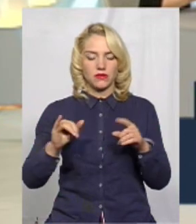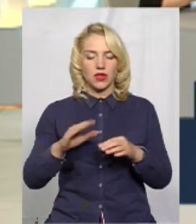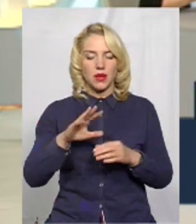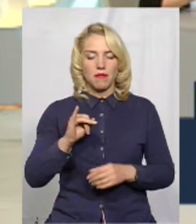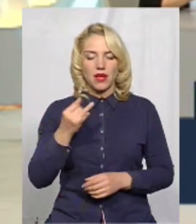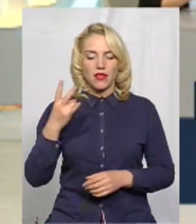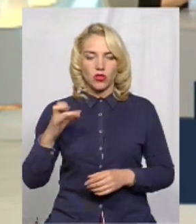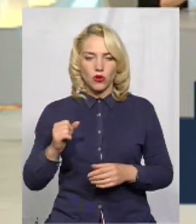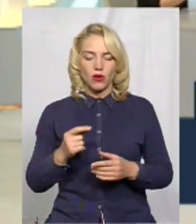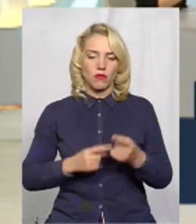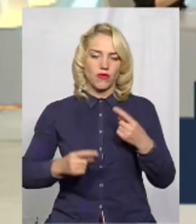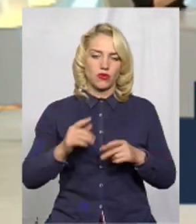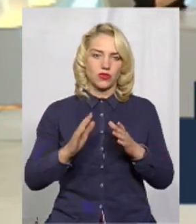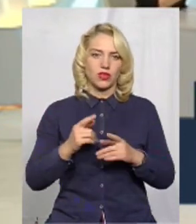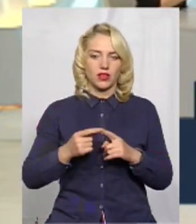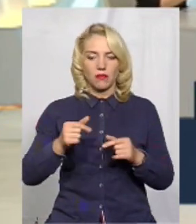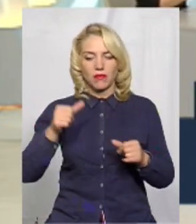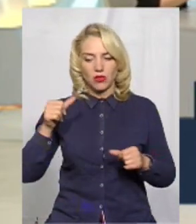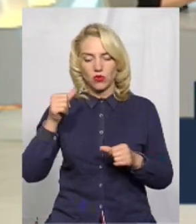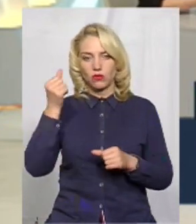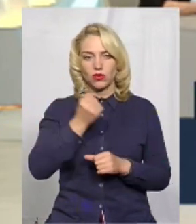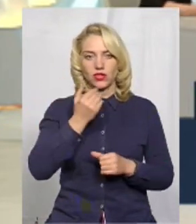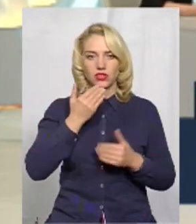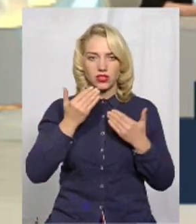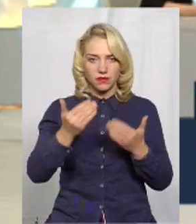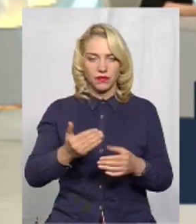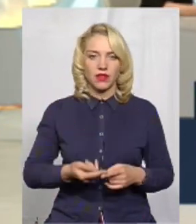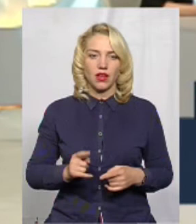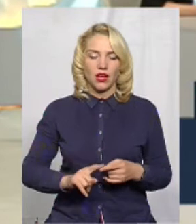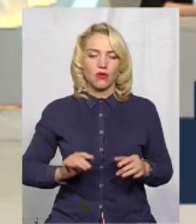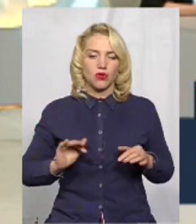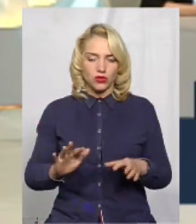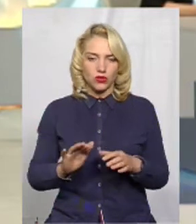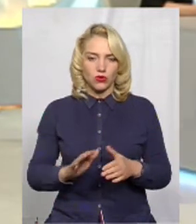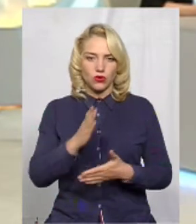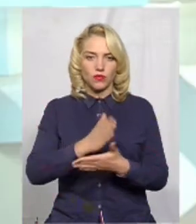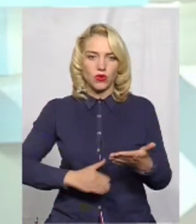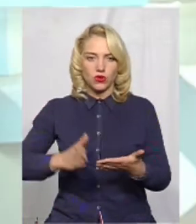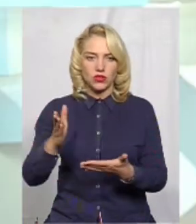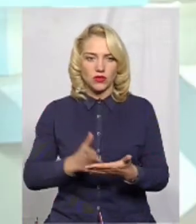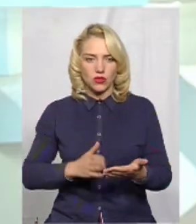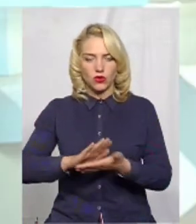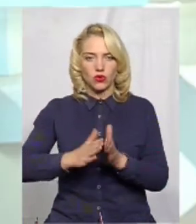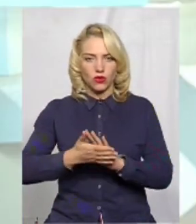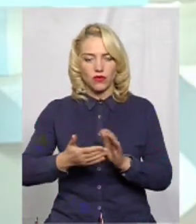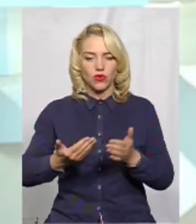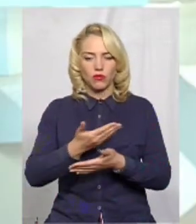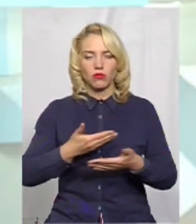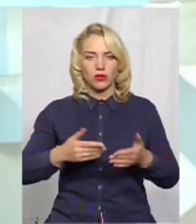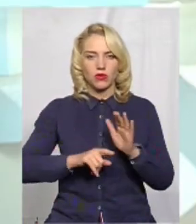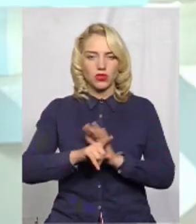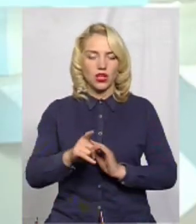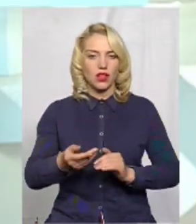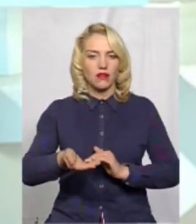«Тепломереж» повернули на минулому тижні тільки? Насправді, процедуру розірвання концесійного договору ми почали раніше,